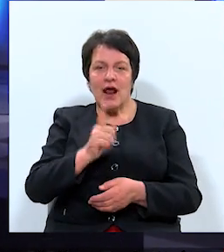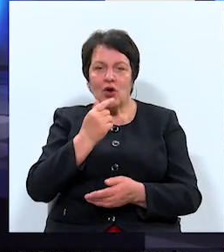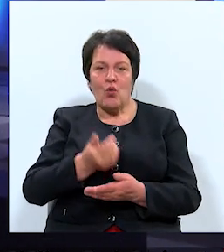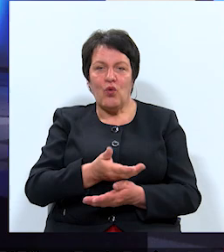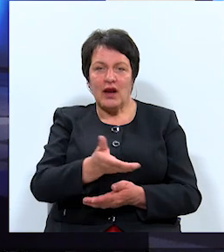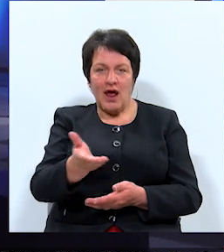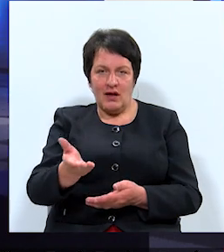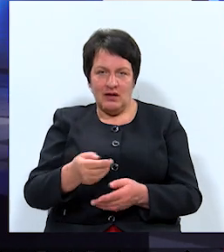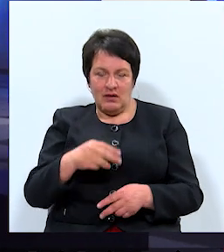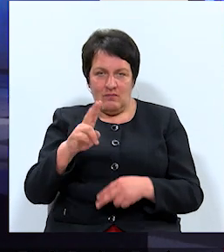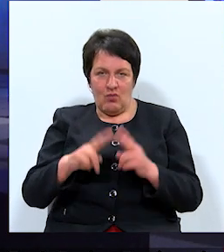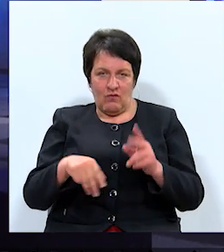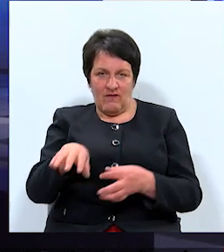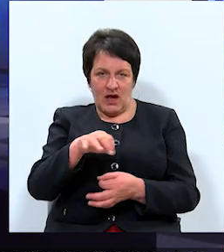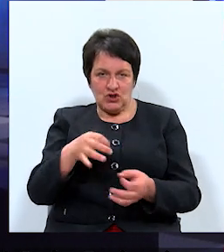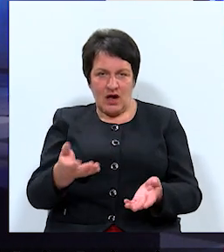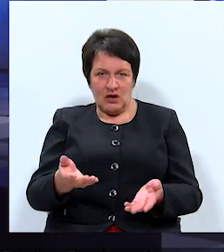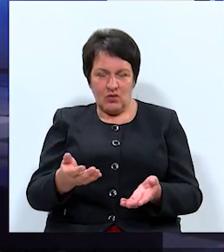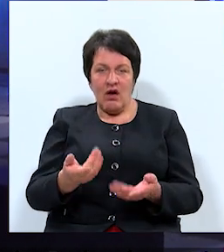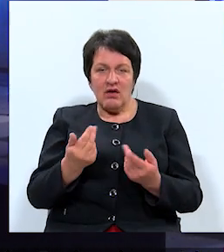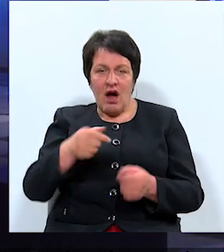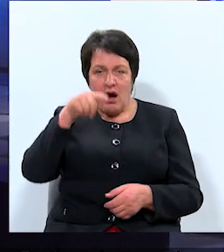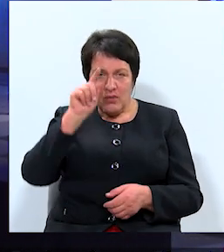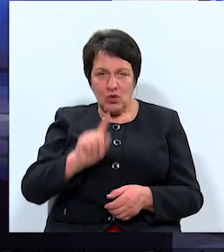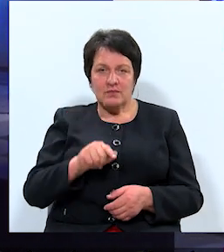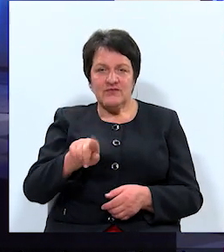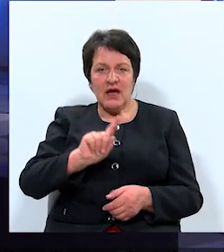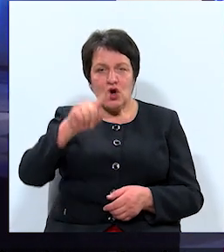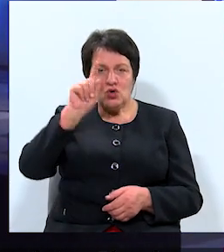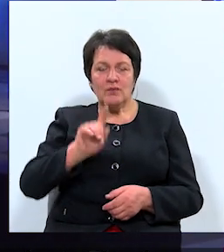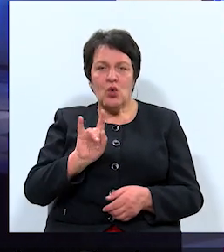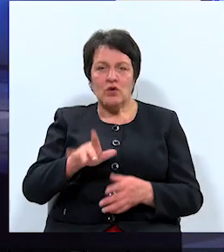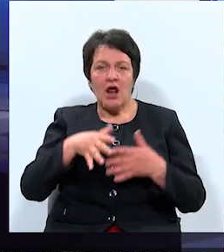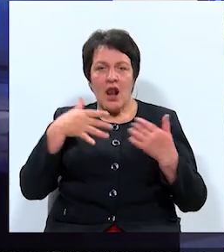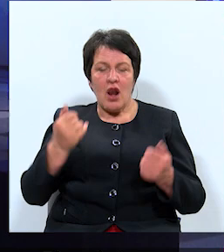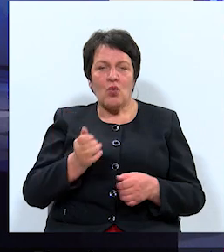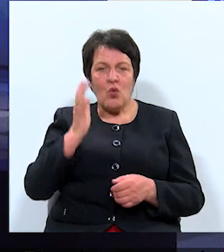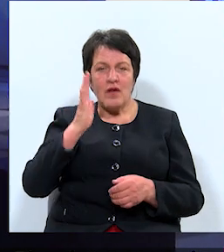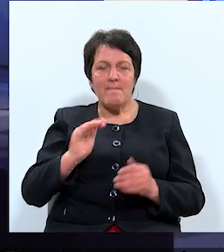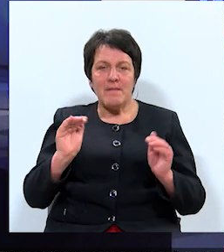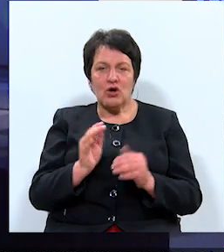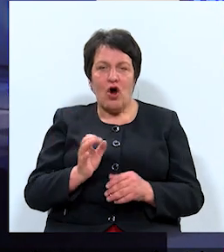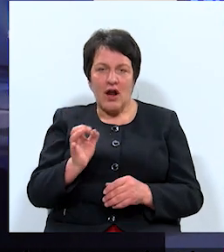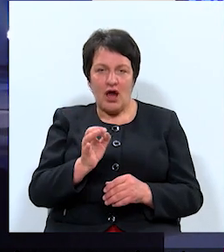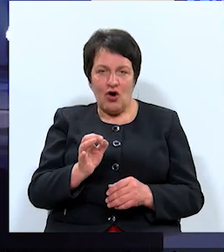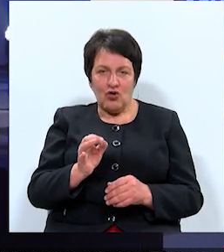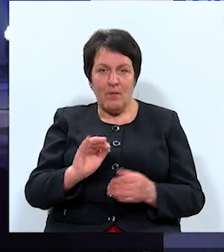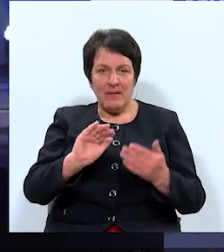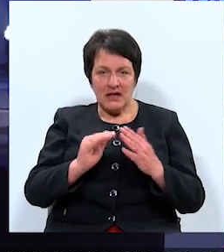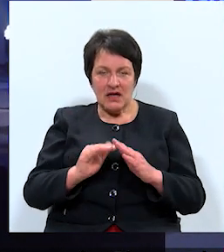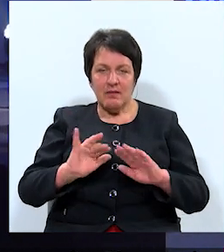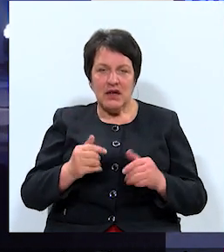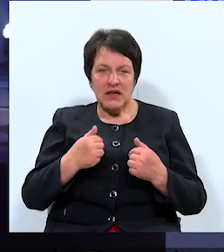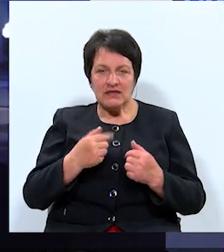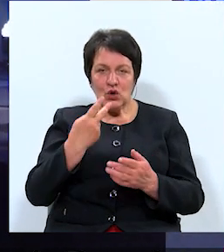būvēšanu. Jā, protams, viņa ir domāta uz lielāko guļam mikrorajonu pilsētā, bet es